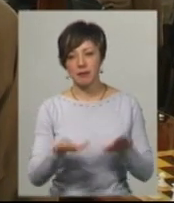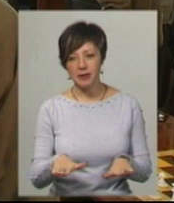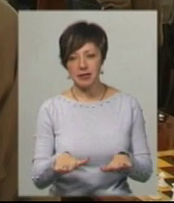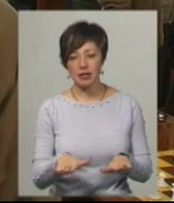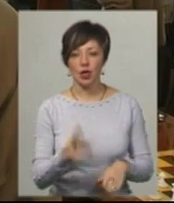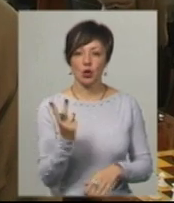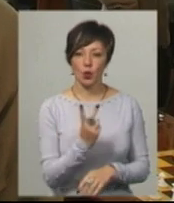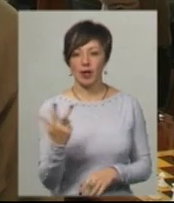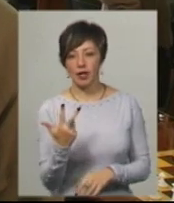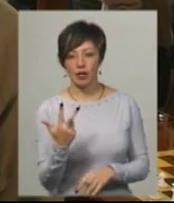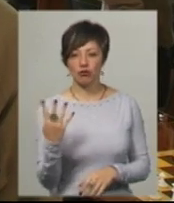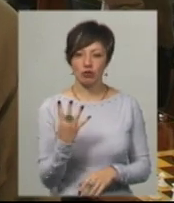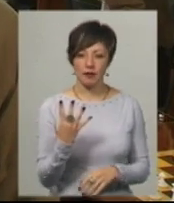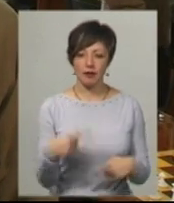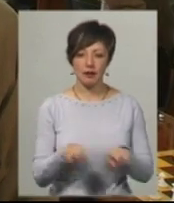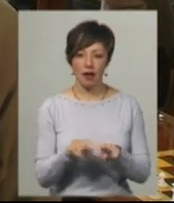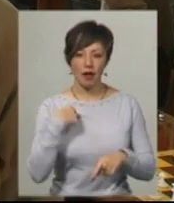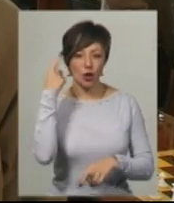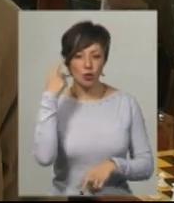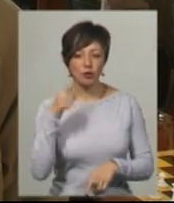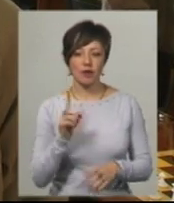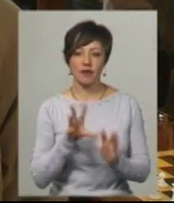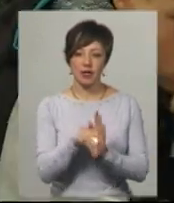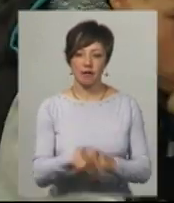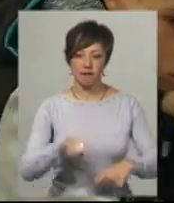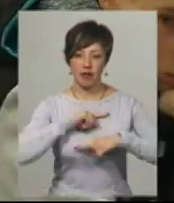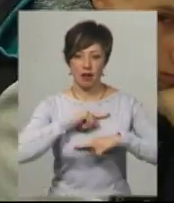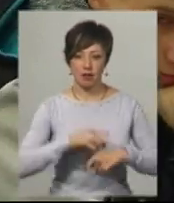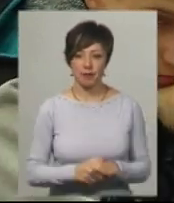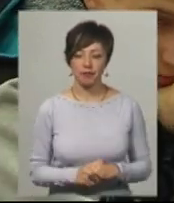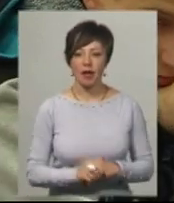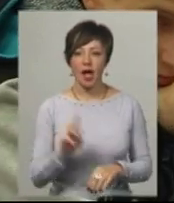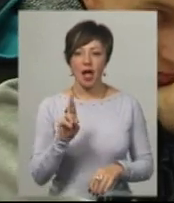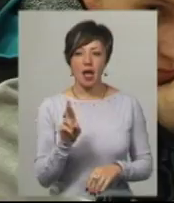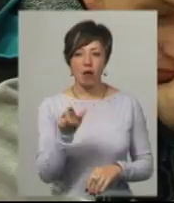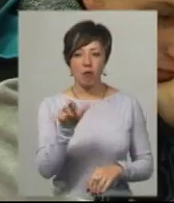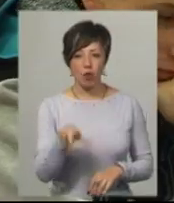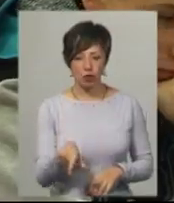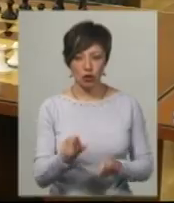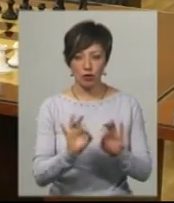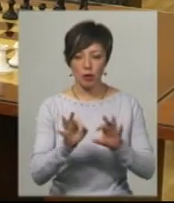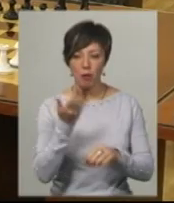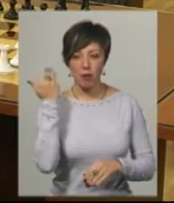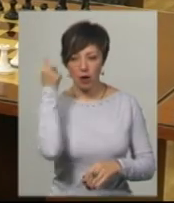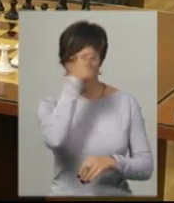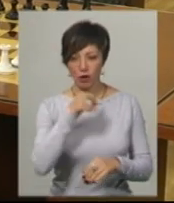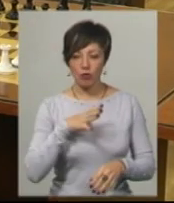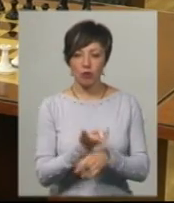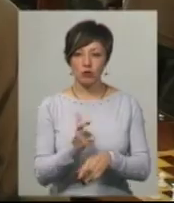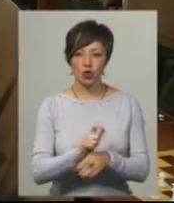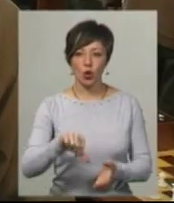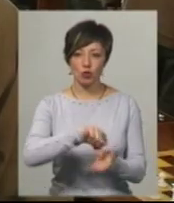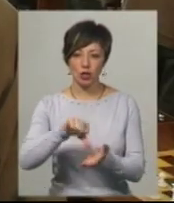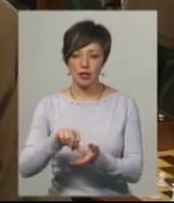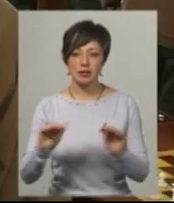там друге, третє, четверте, так, я думаю, війти в фінал. Ярмоличано розповідає, попередні роки було більше учасників.